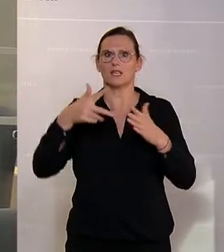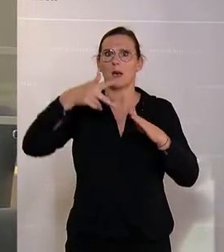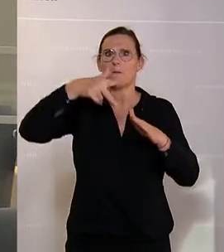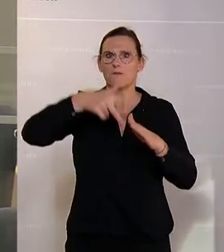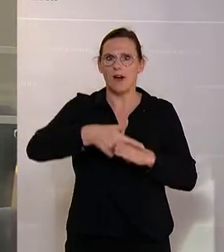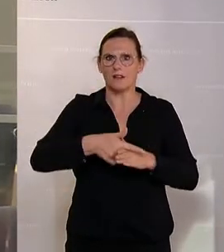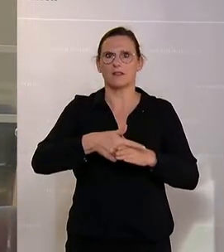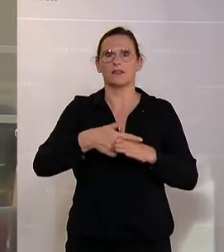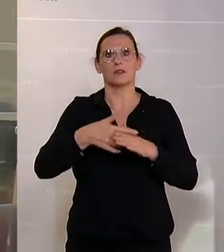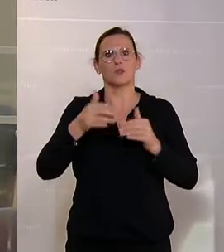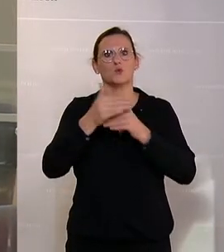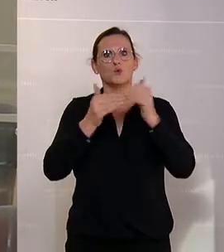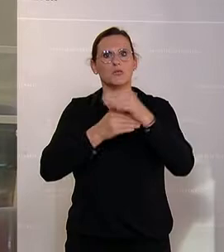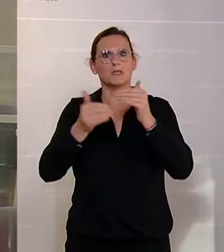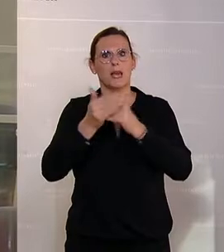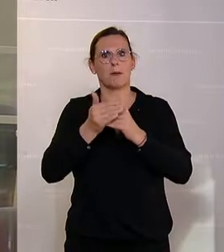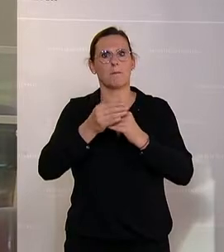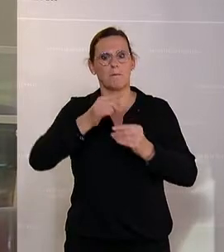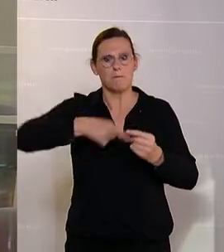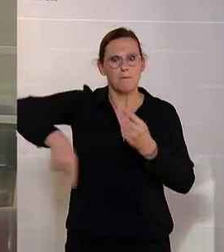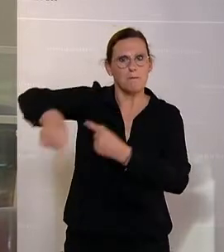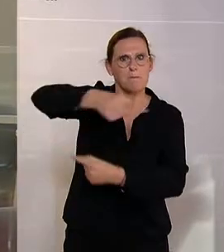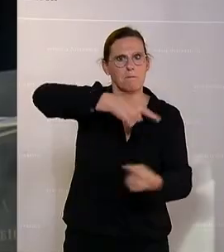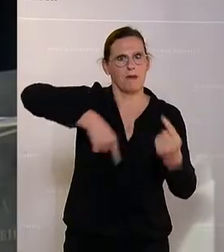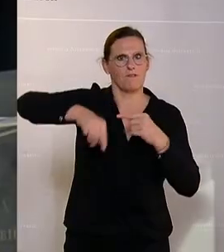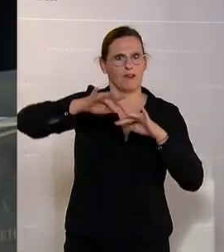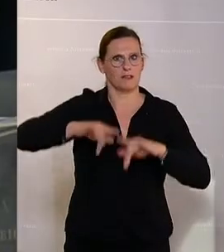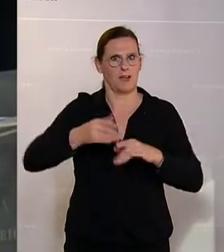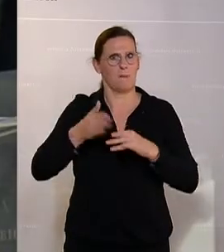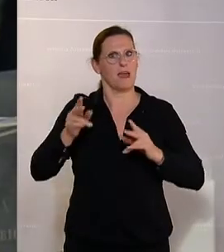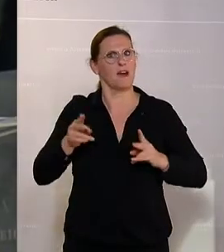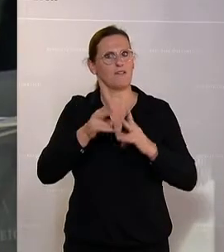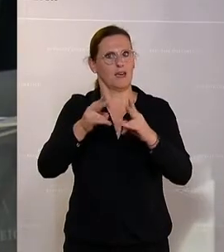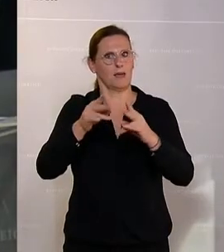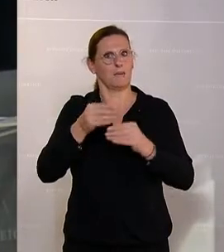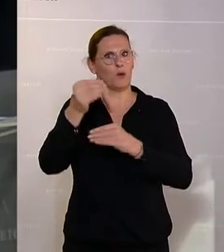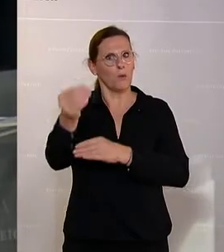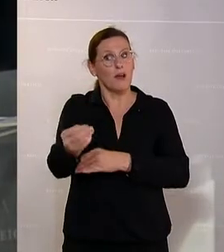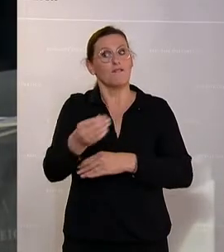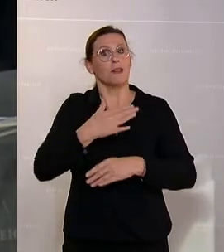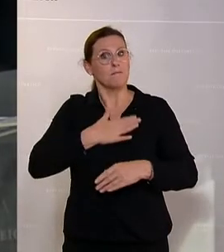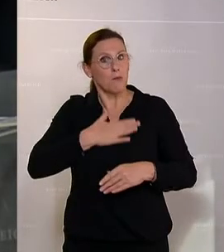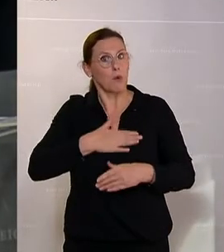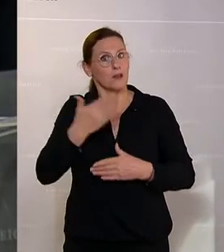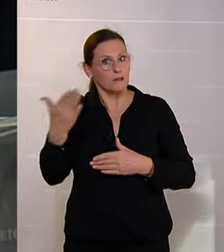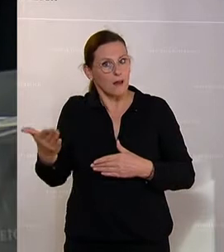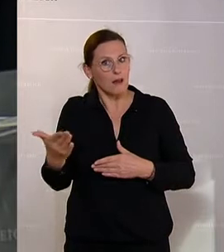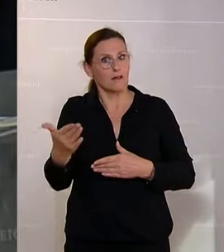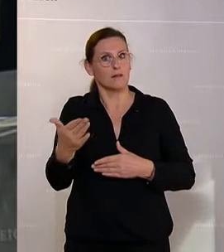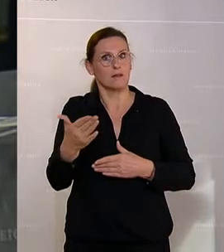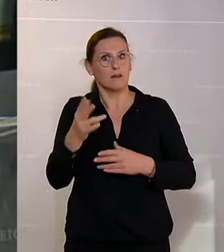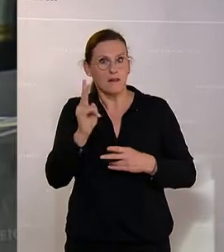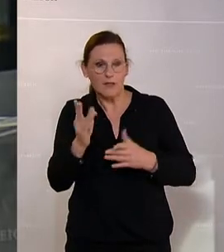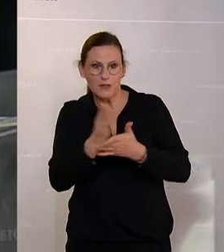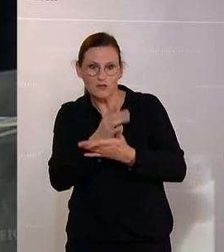Mehrwerksystem. Menschen in Österreich sollen einen Mehrweg bekommen, wenn sie das wollen. Und zwar nicht nur